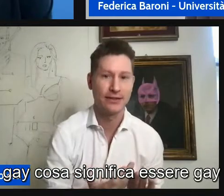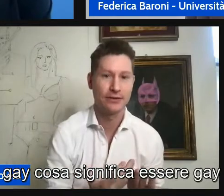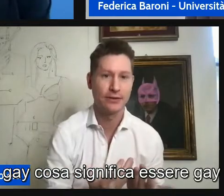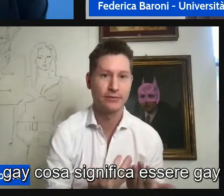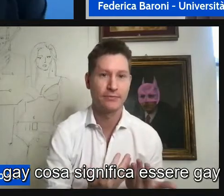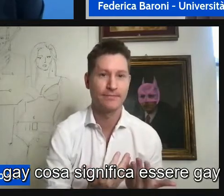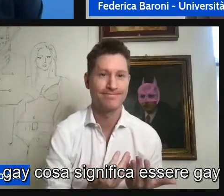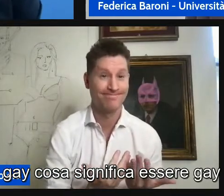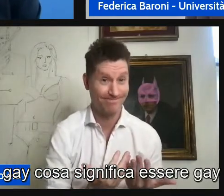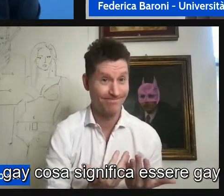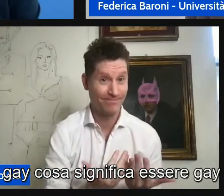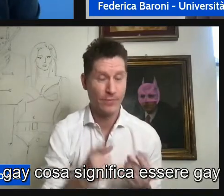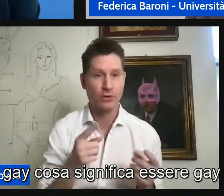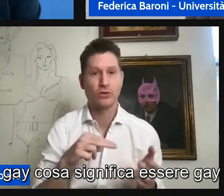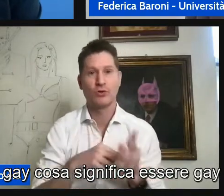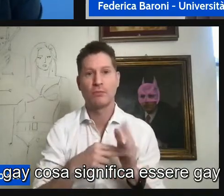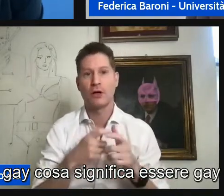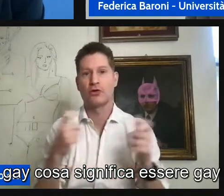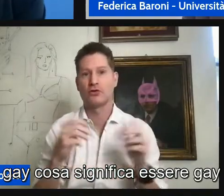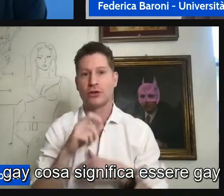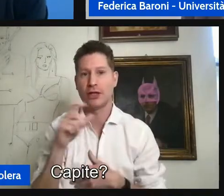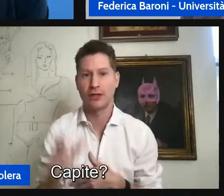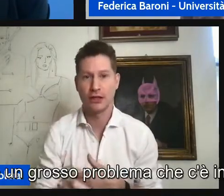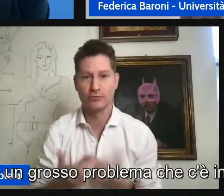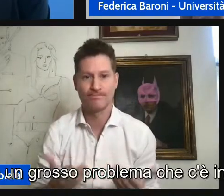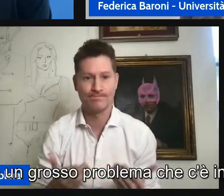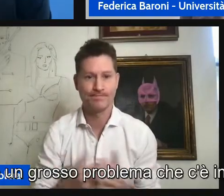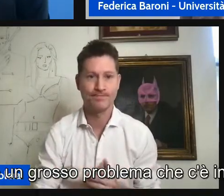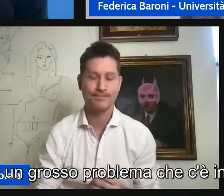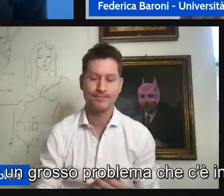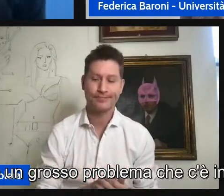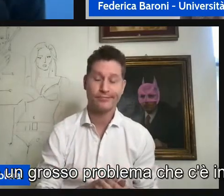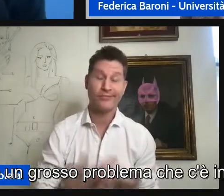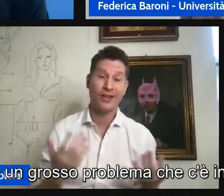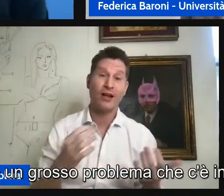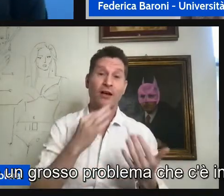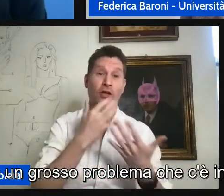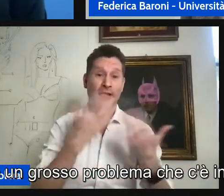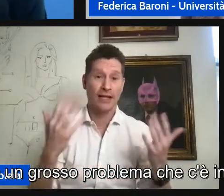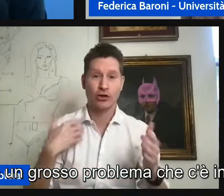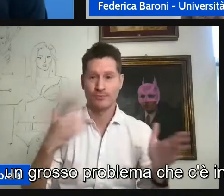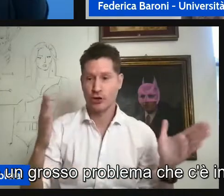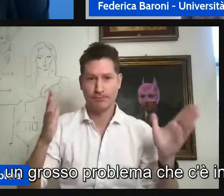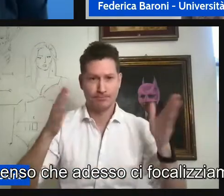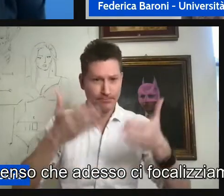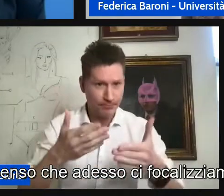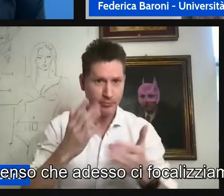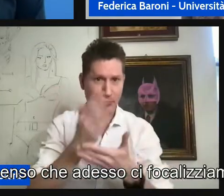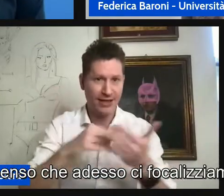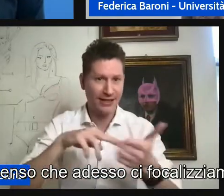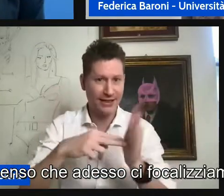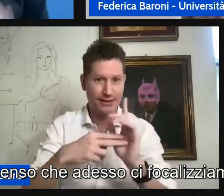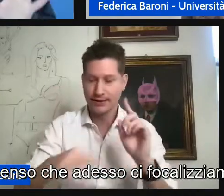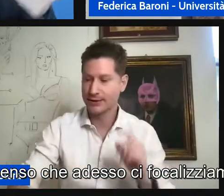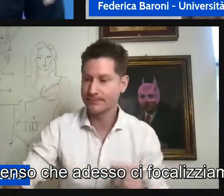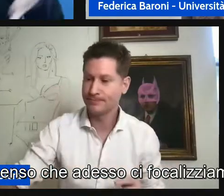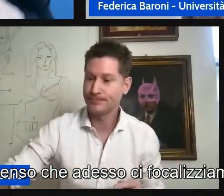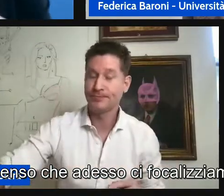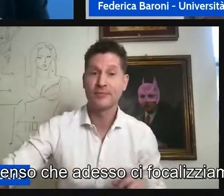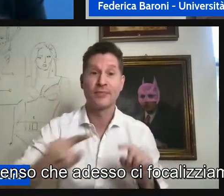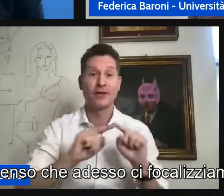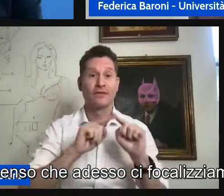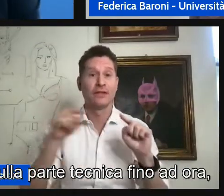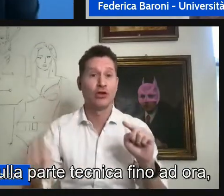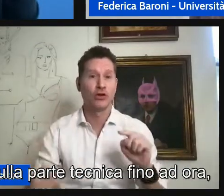cosa significa essere gay capite questo è un grosso problema che c'è in Italia e io penso che adesso